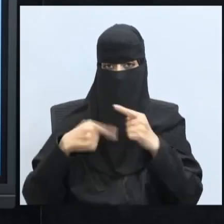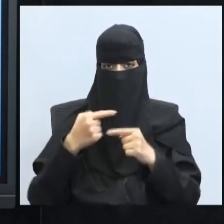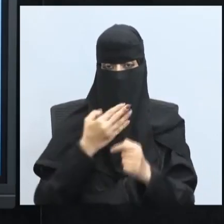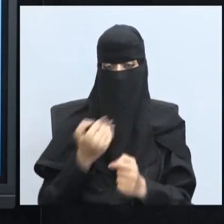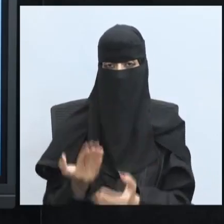ودمتم بخير ترجمة نانسي